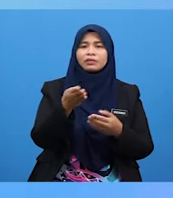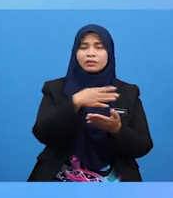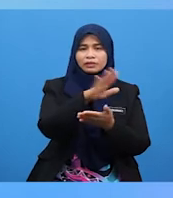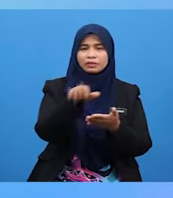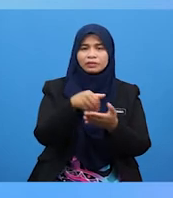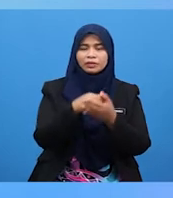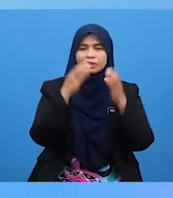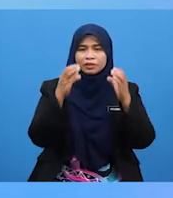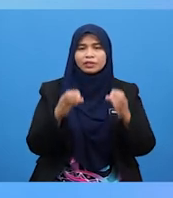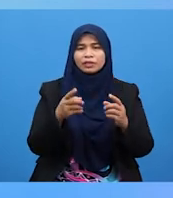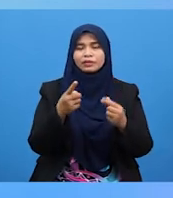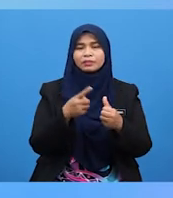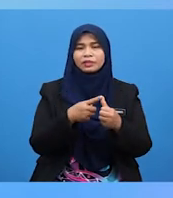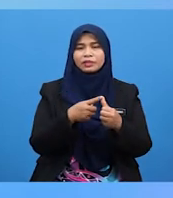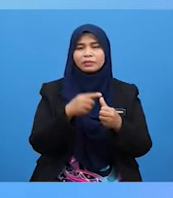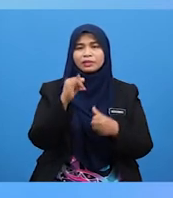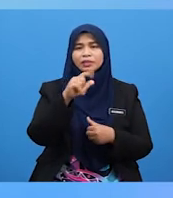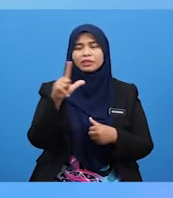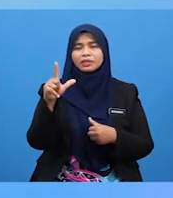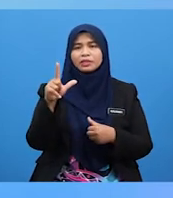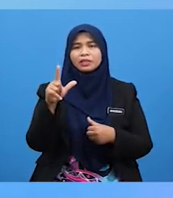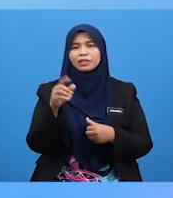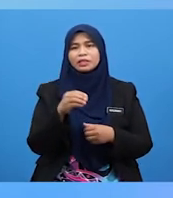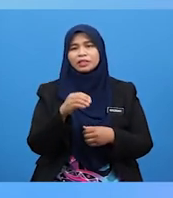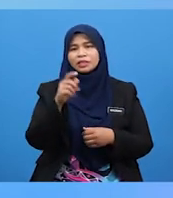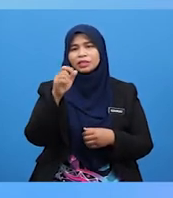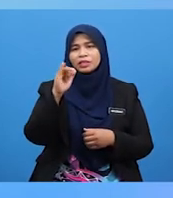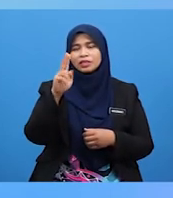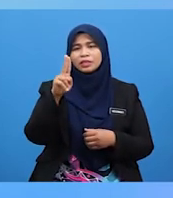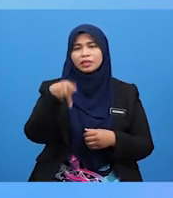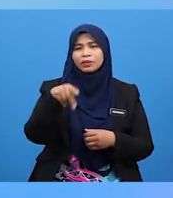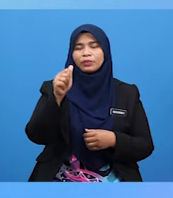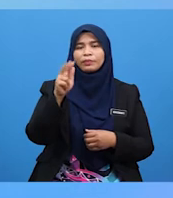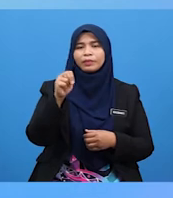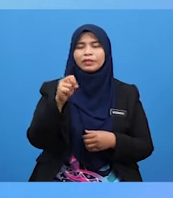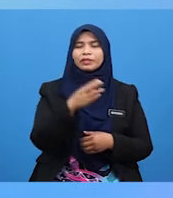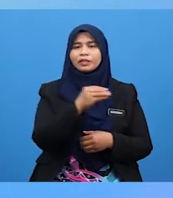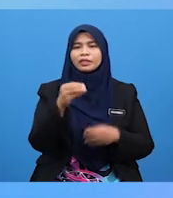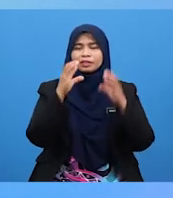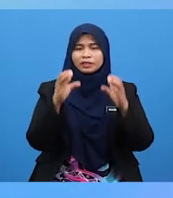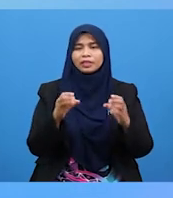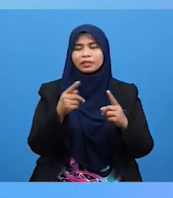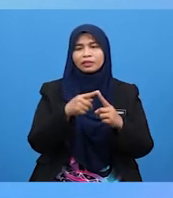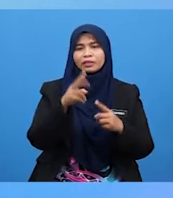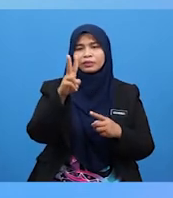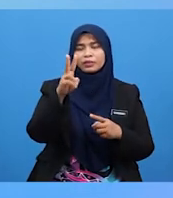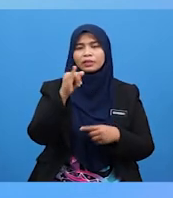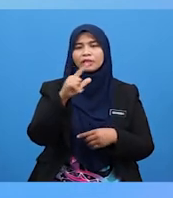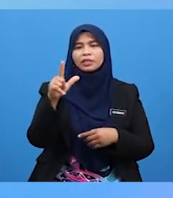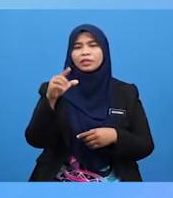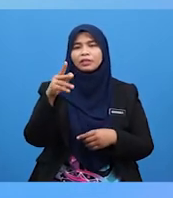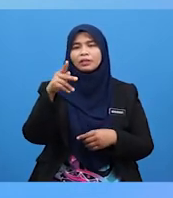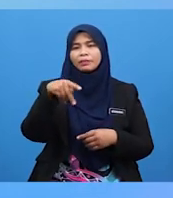Cara yang Pertama Adalah Tiupan Manakala Cara yang Kedua Adalah